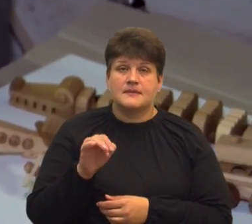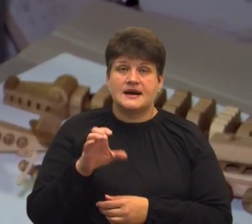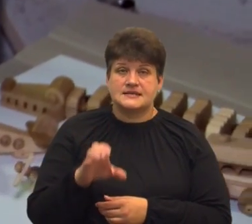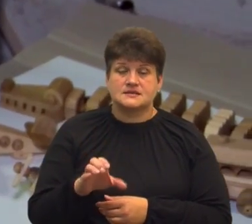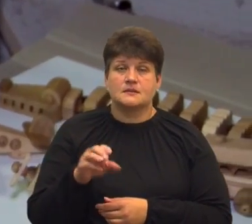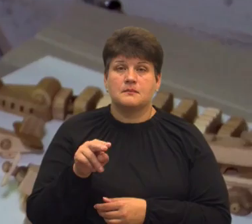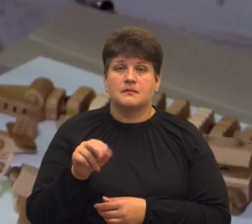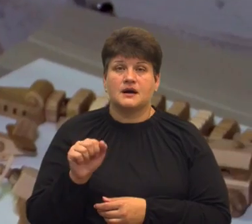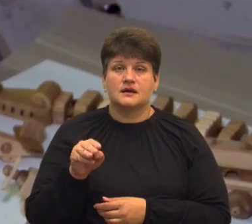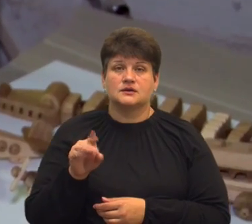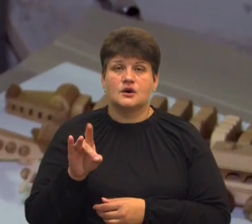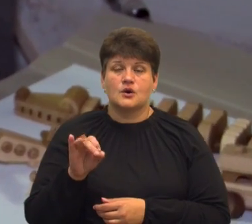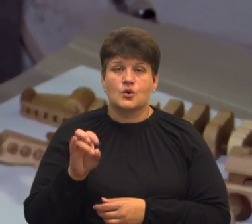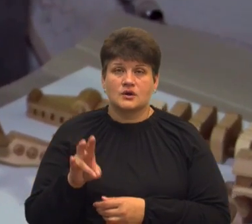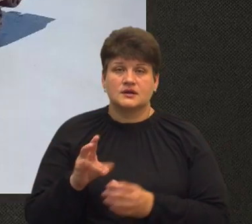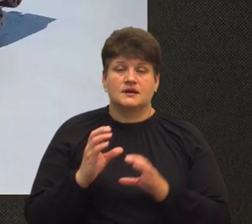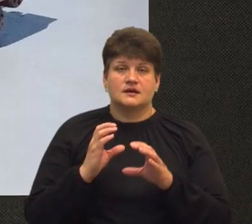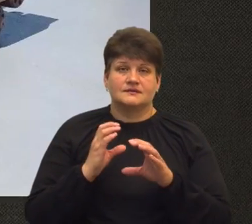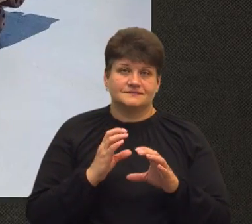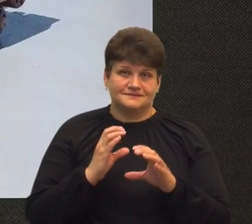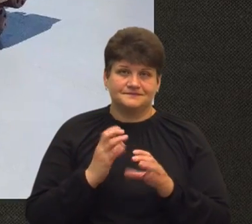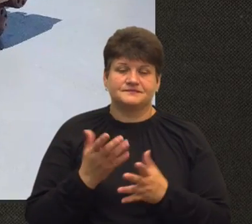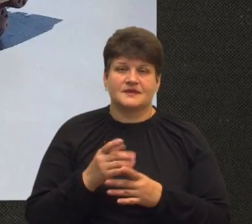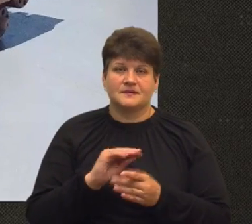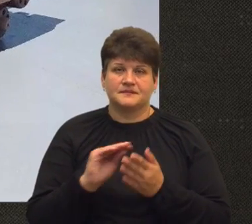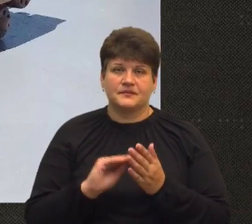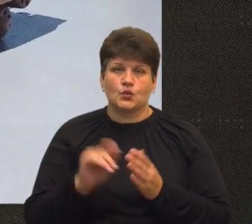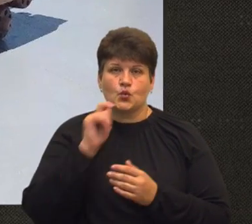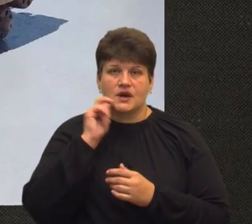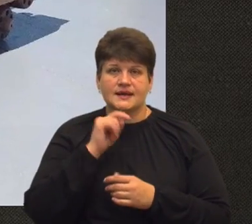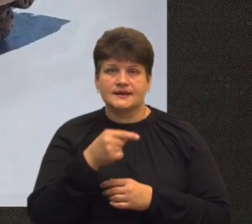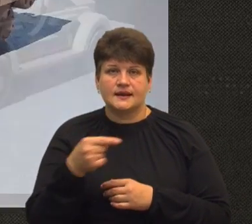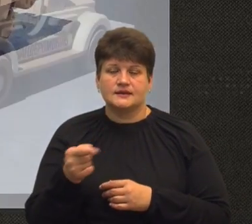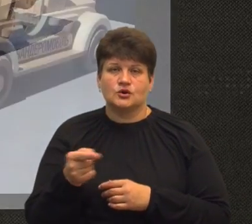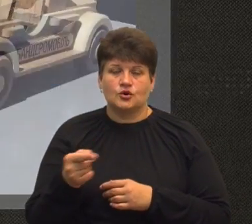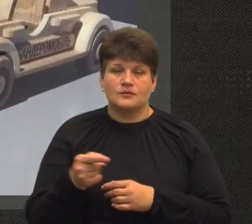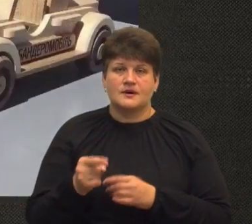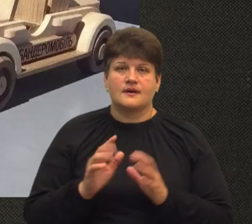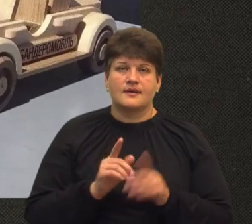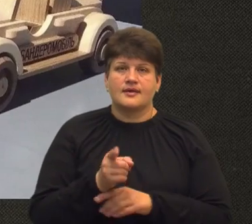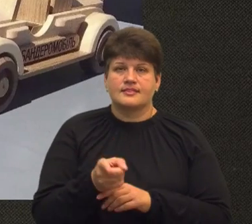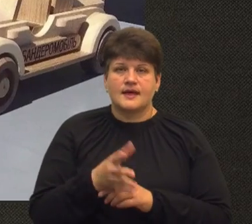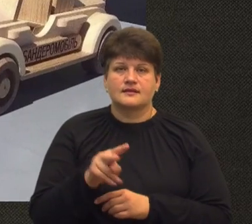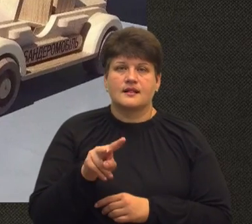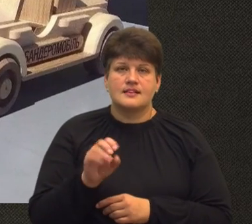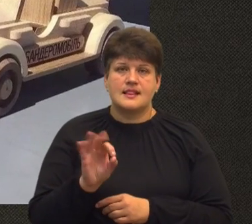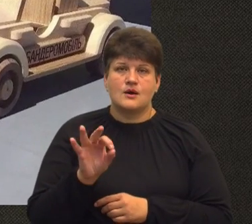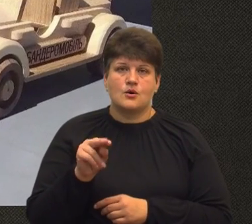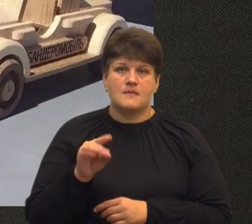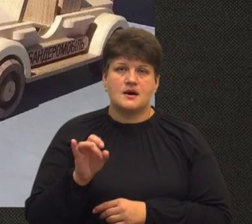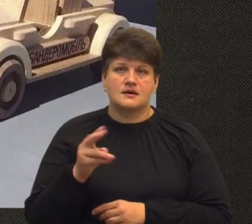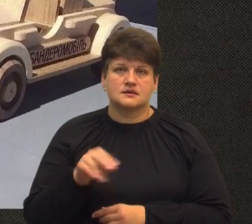написами «Україна, Тернопіль», а також «Танк-леопард». Лілія Лобур, Василь Панчук, Суспільні новини, Тернопіль.